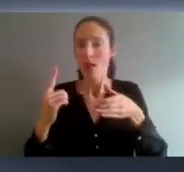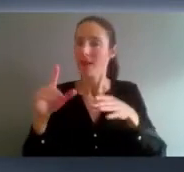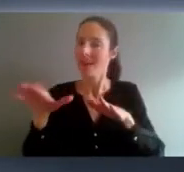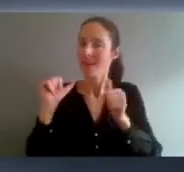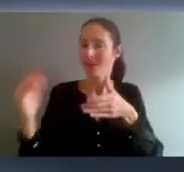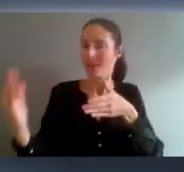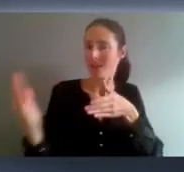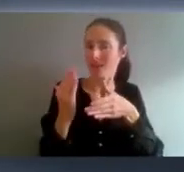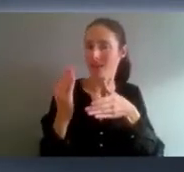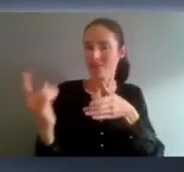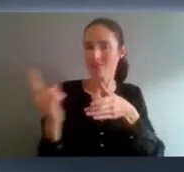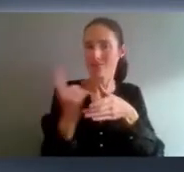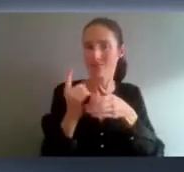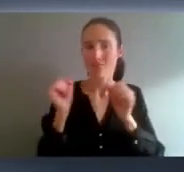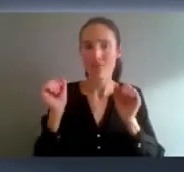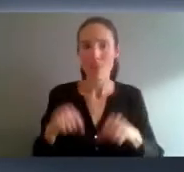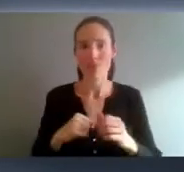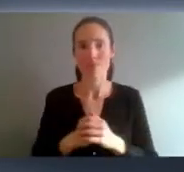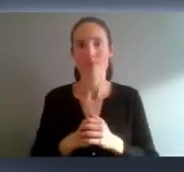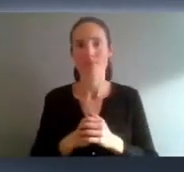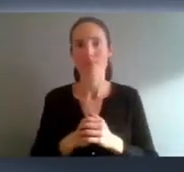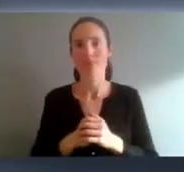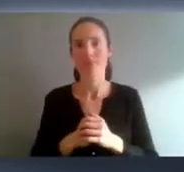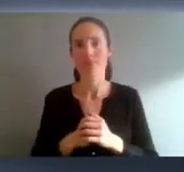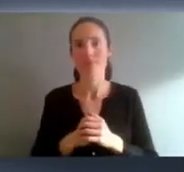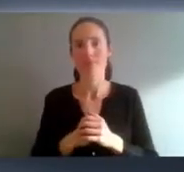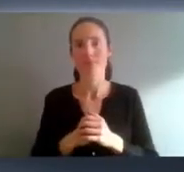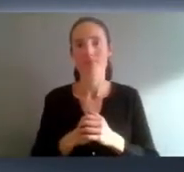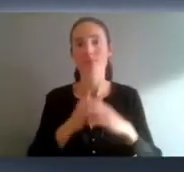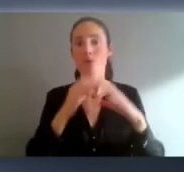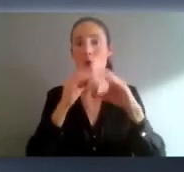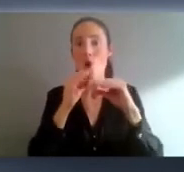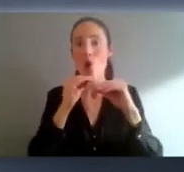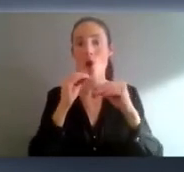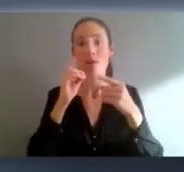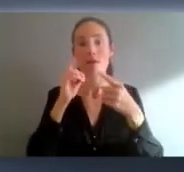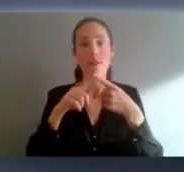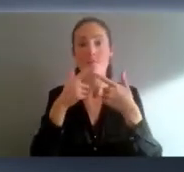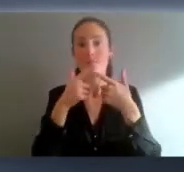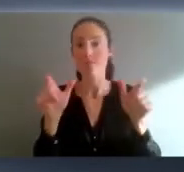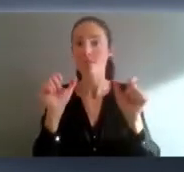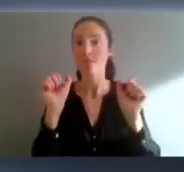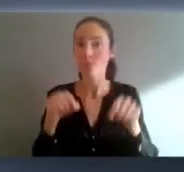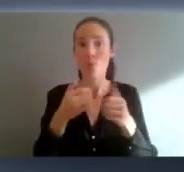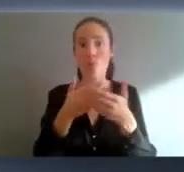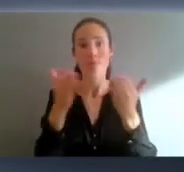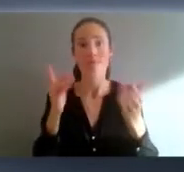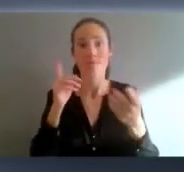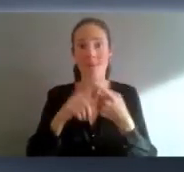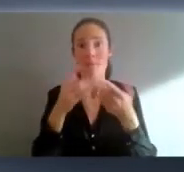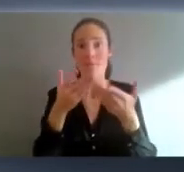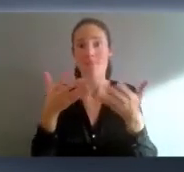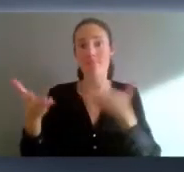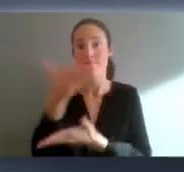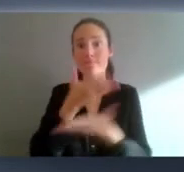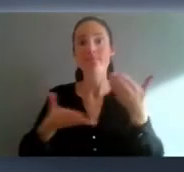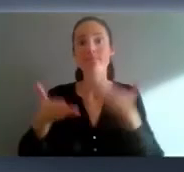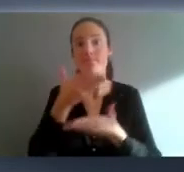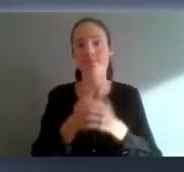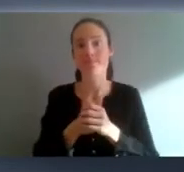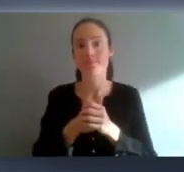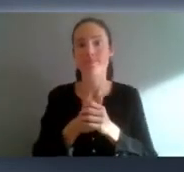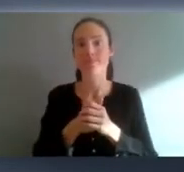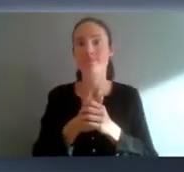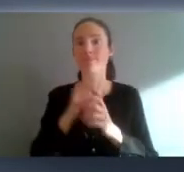Le colloque e-accessibilité est un espace tout désigné pour discuter de ces questions. Puisqu'il réunit des